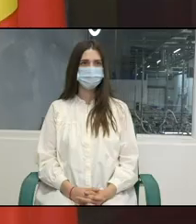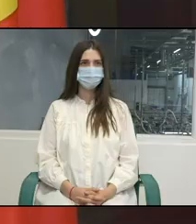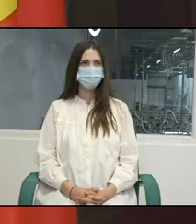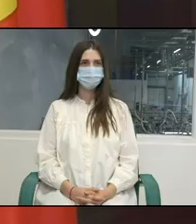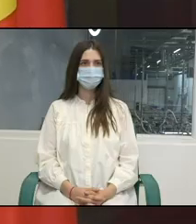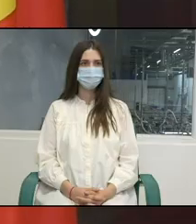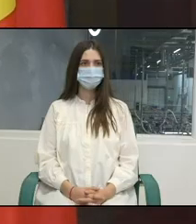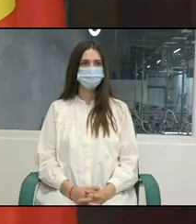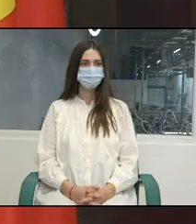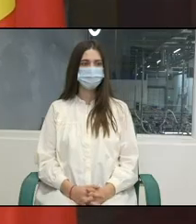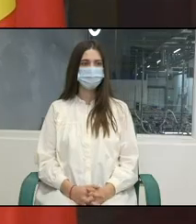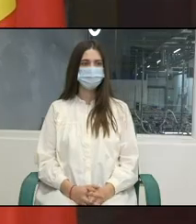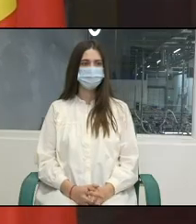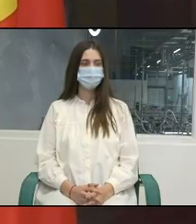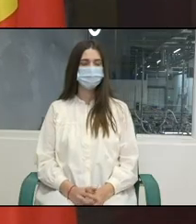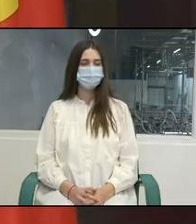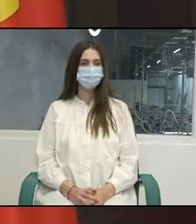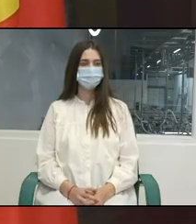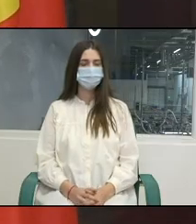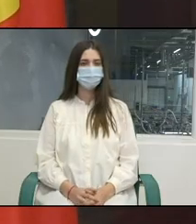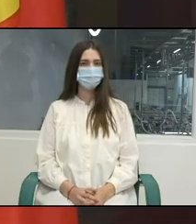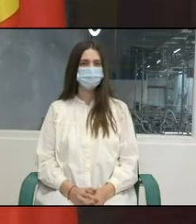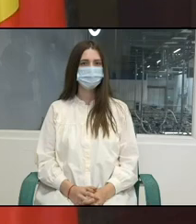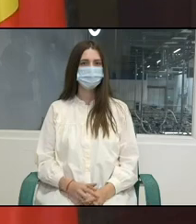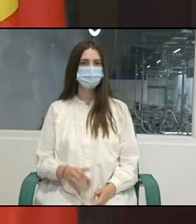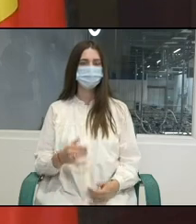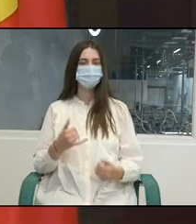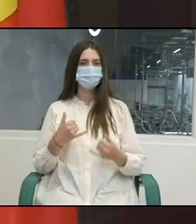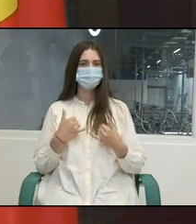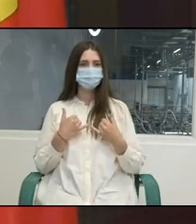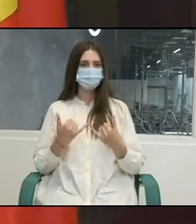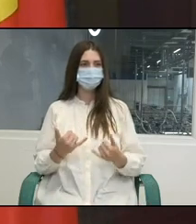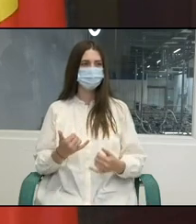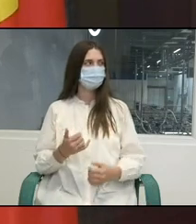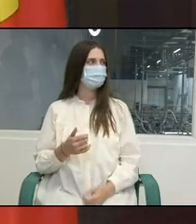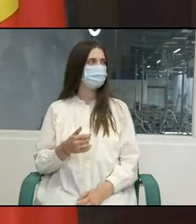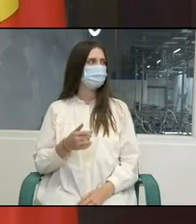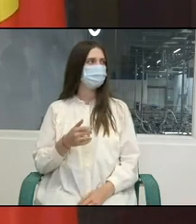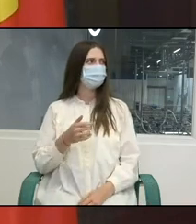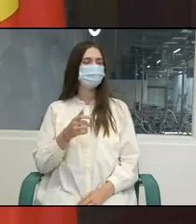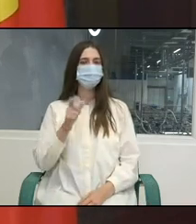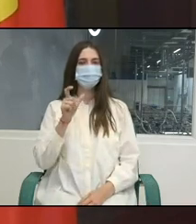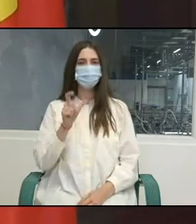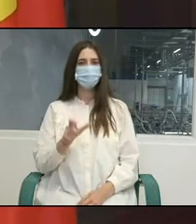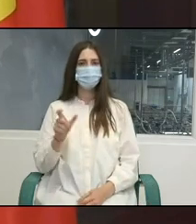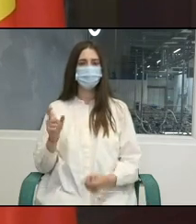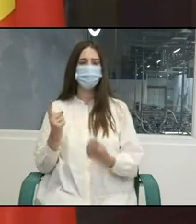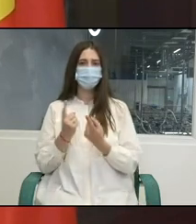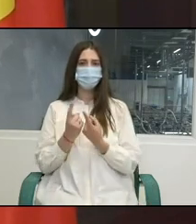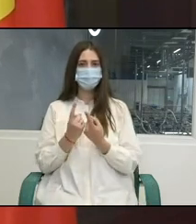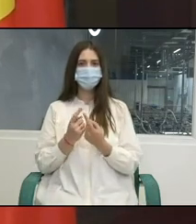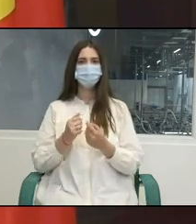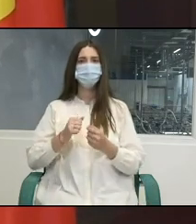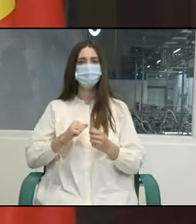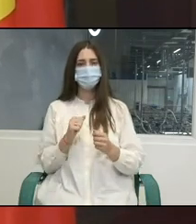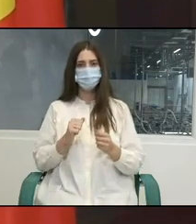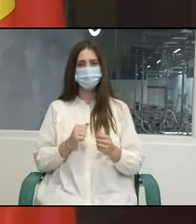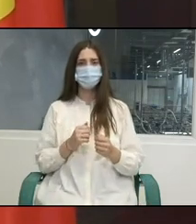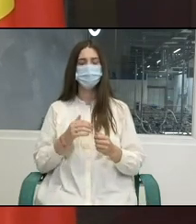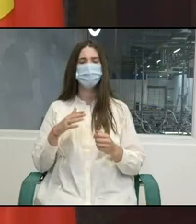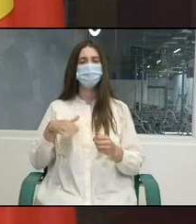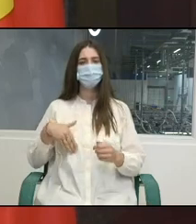Onorată asistență, doamnelor și domnilor, colegi și prieteni, bună ziua!